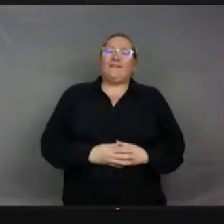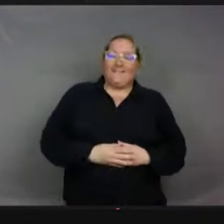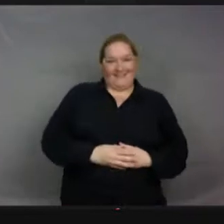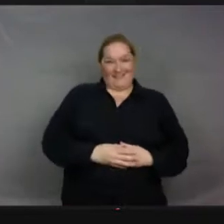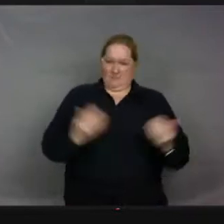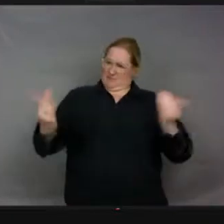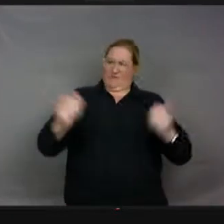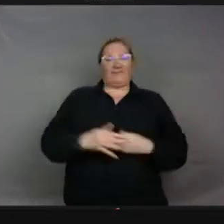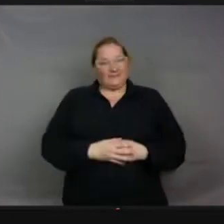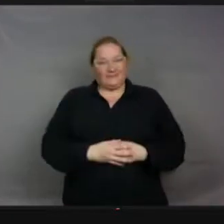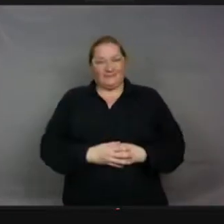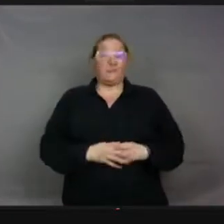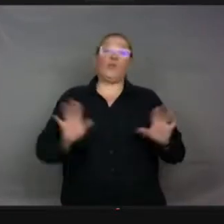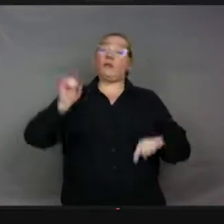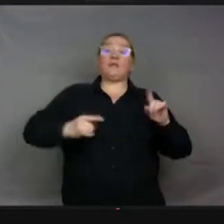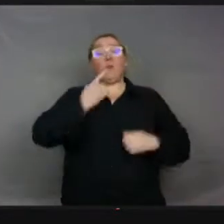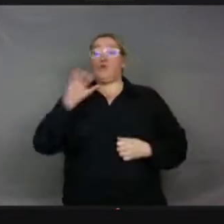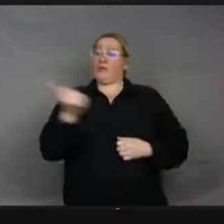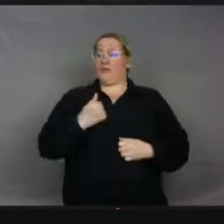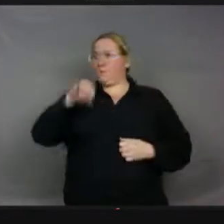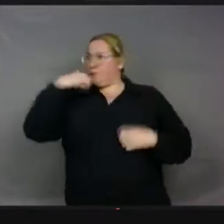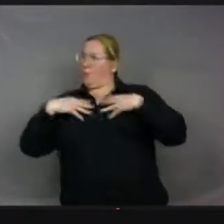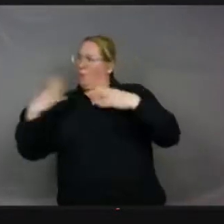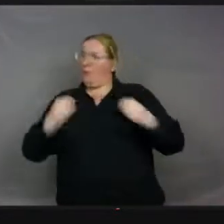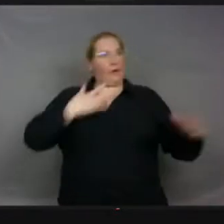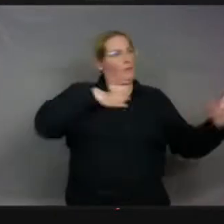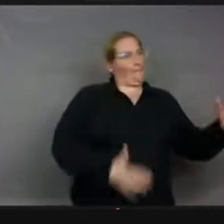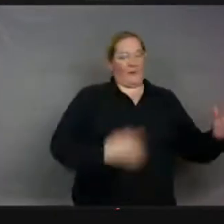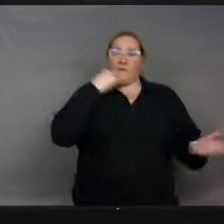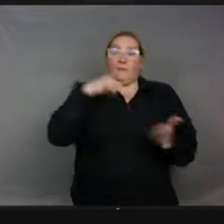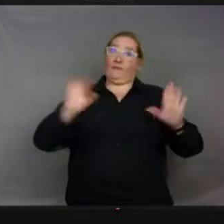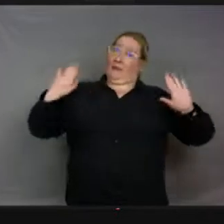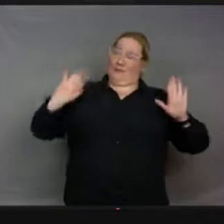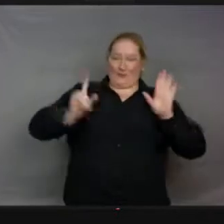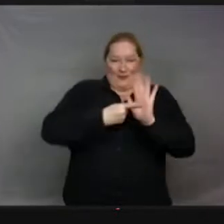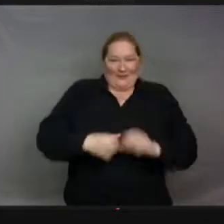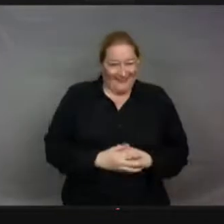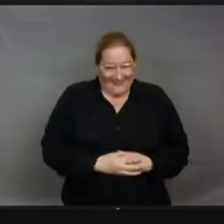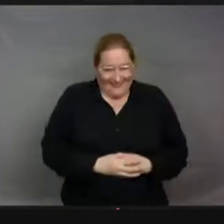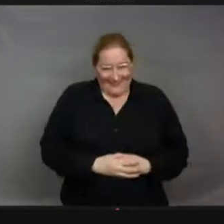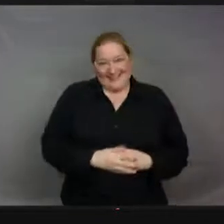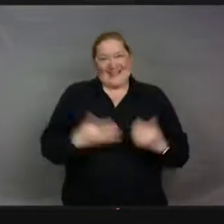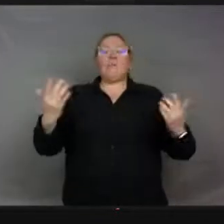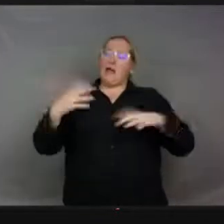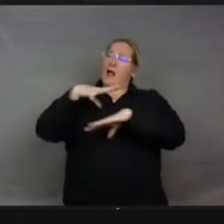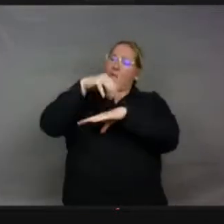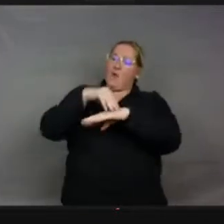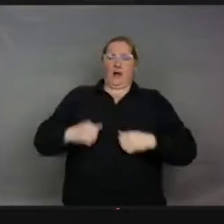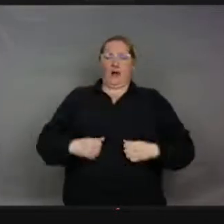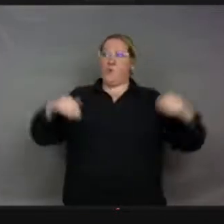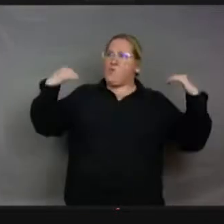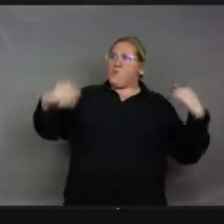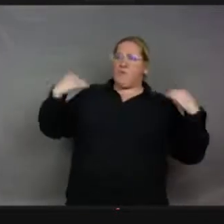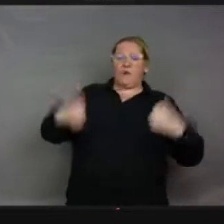moins poilue. c'est question de goût. On peut aimer les gens poilus. C'est vrai, mais vous êtes d'accord que le poil, c'est la guerre du poil depuis